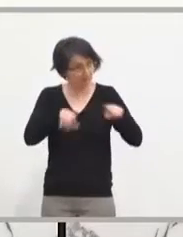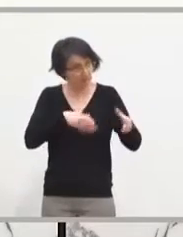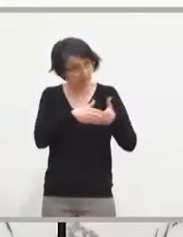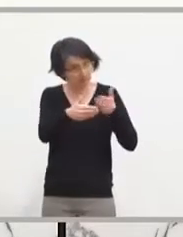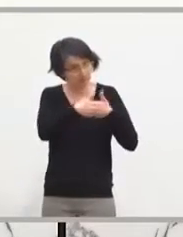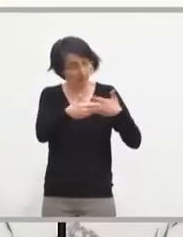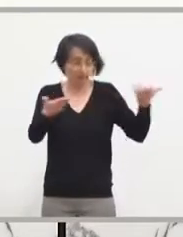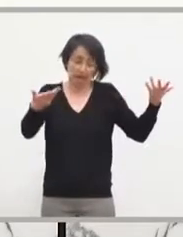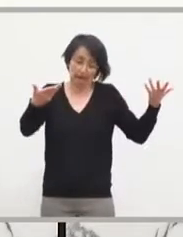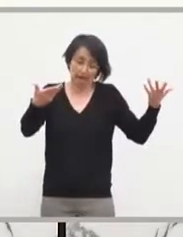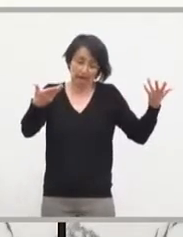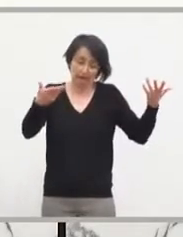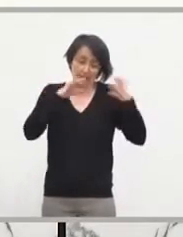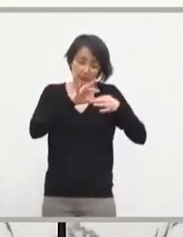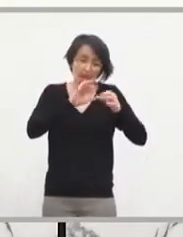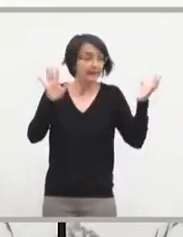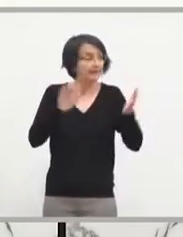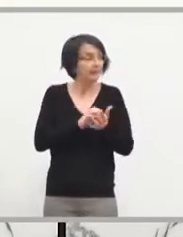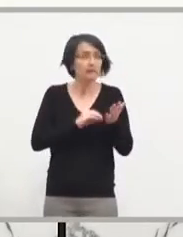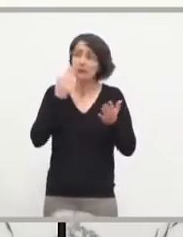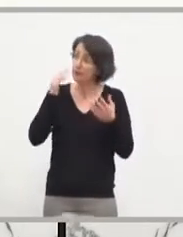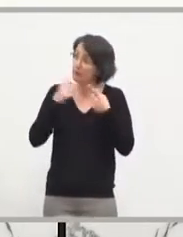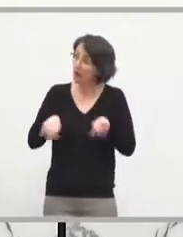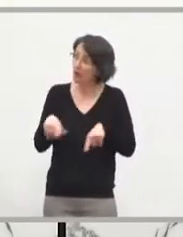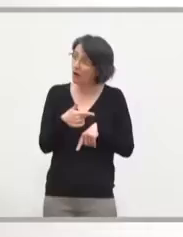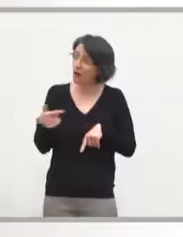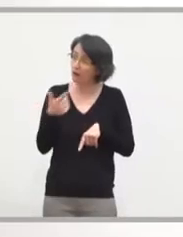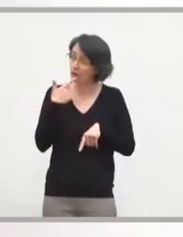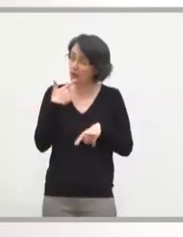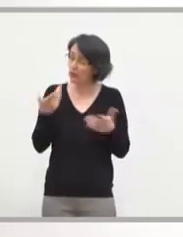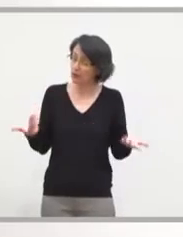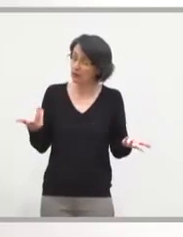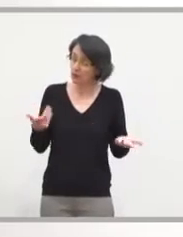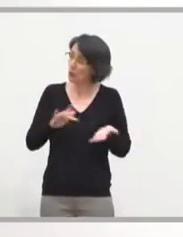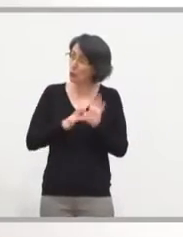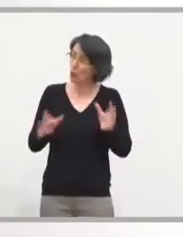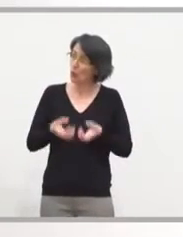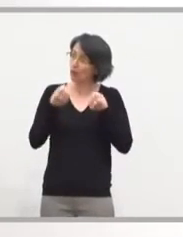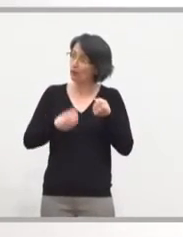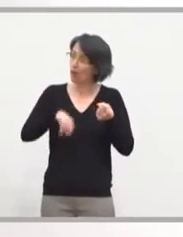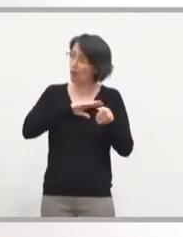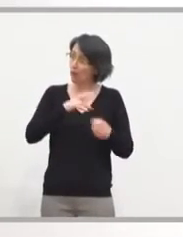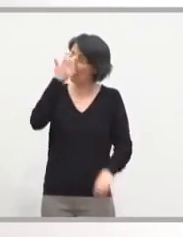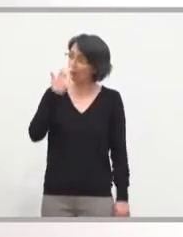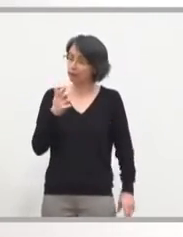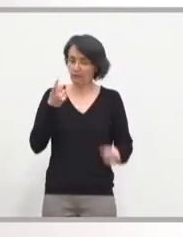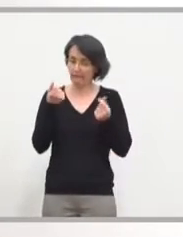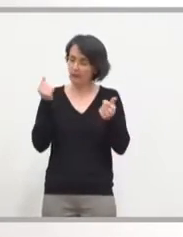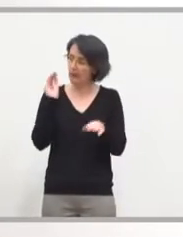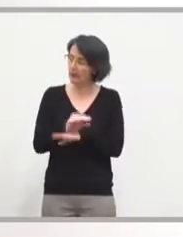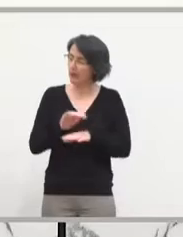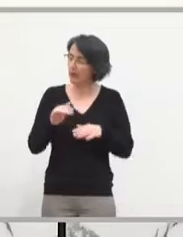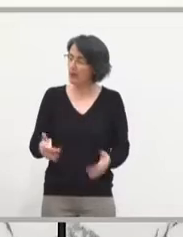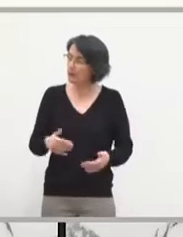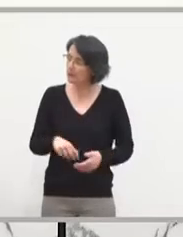nous ne entendons pas. C'est simple. Et s'il'y pas d'accord, on va récupérer l'ensemble des compétences, alors. Et comment allons-nous les financer ? Alors,